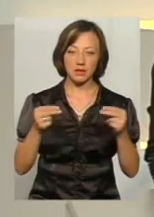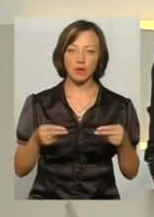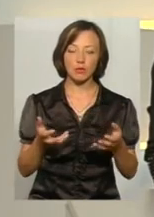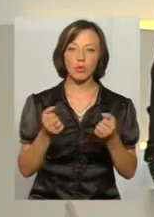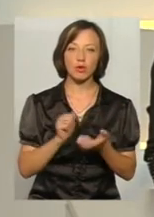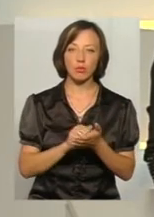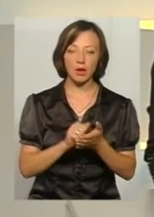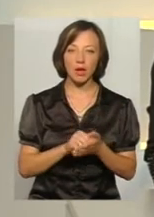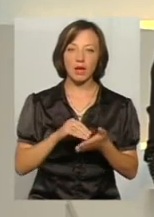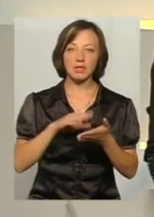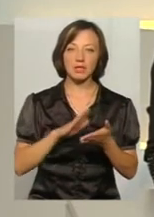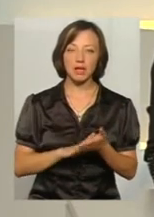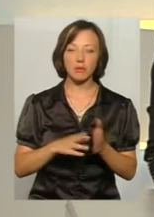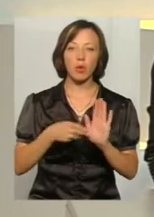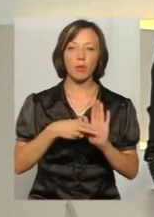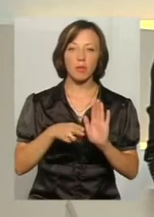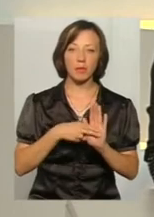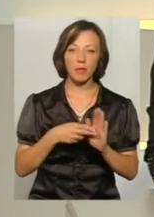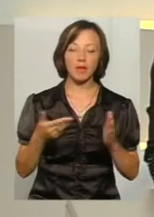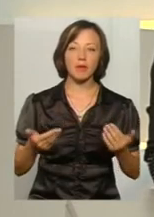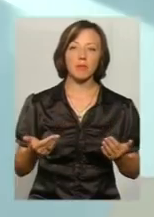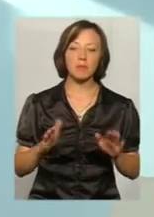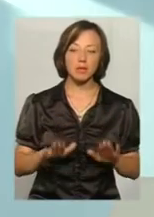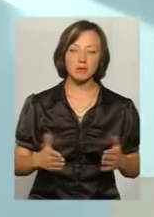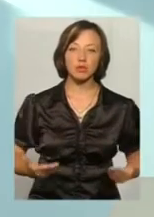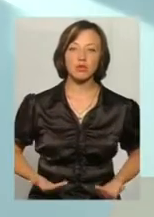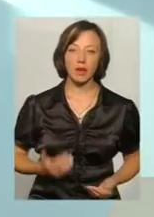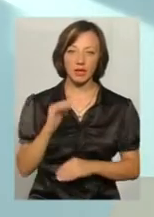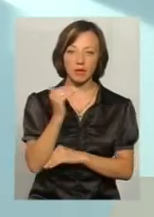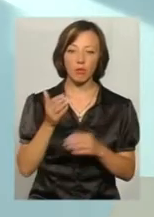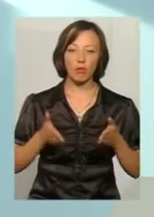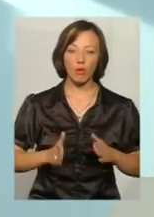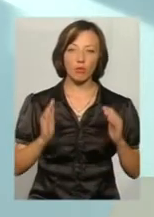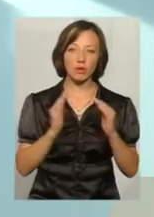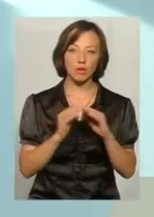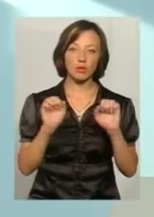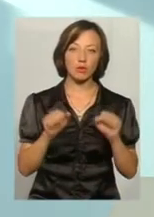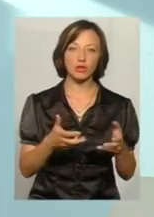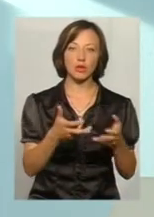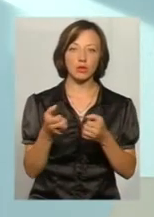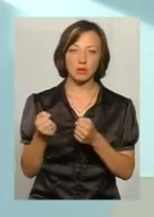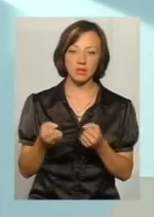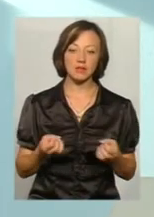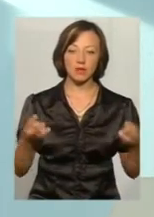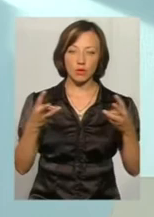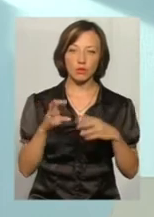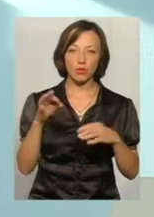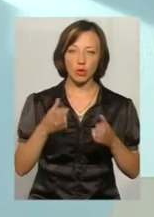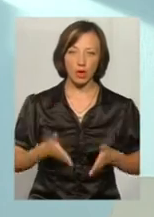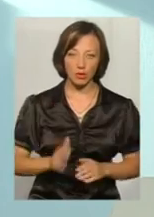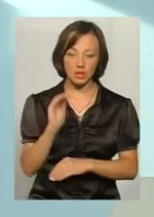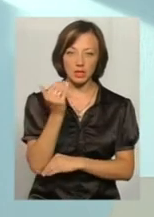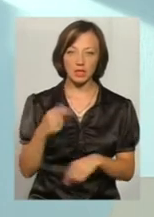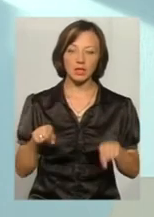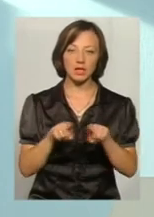документи і для реєстрації місця проживання новонародження дитини. Тобто, вже в пологовому будинку можна отримати як свідоцтво про народження